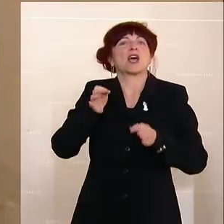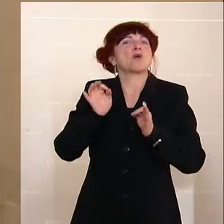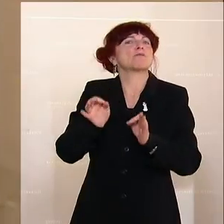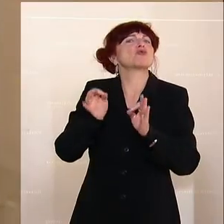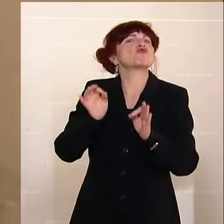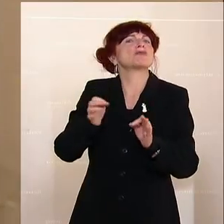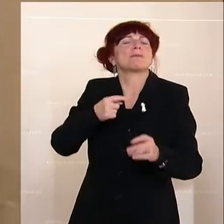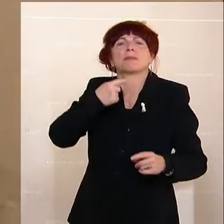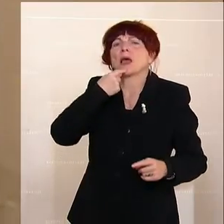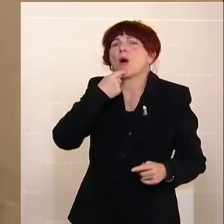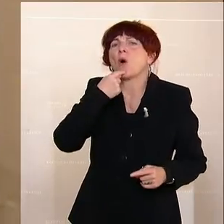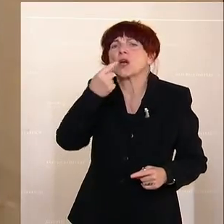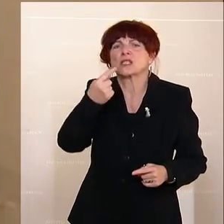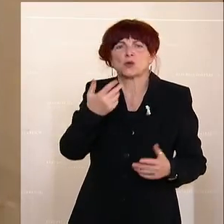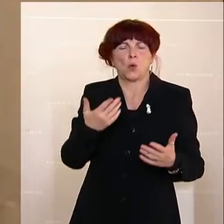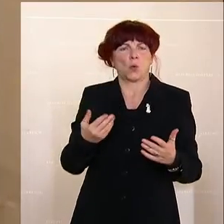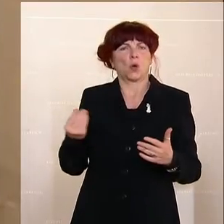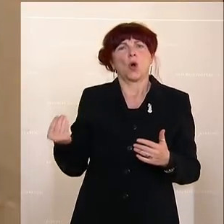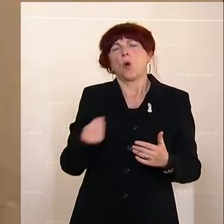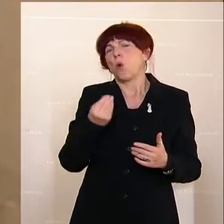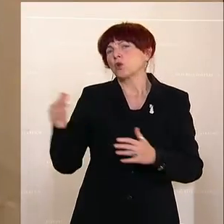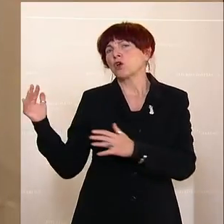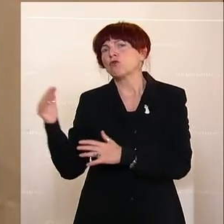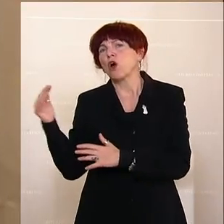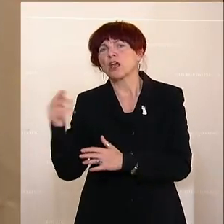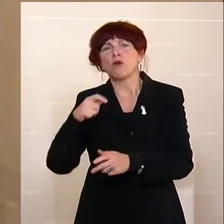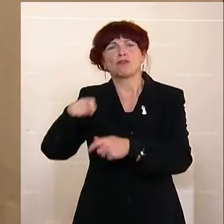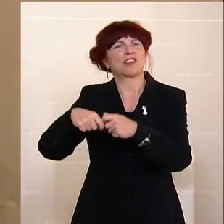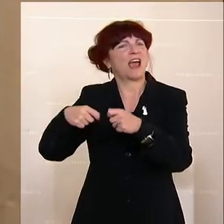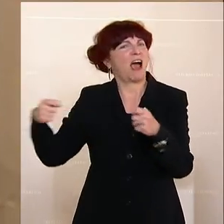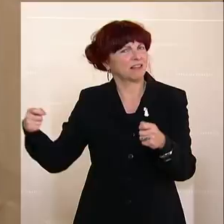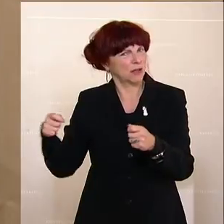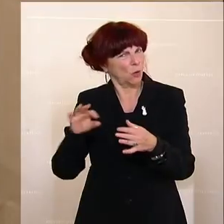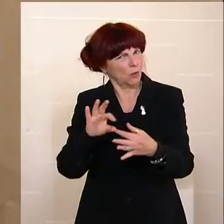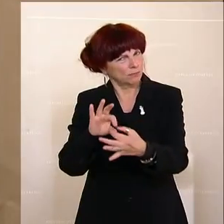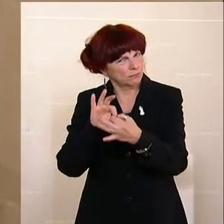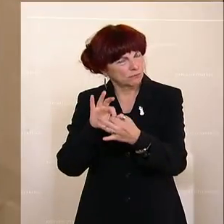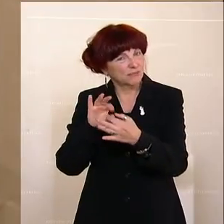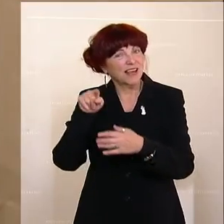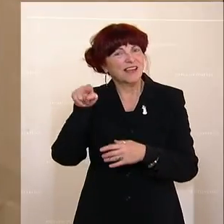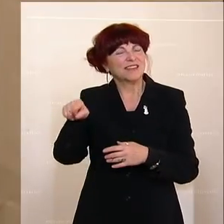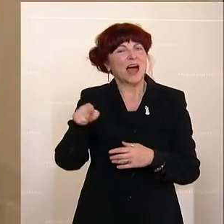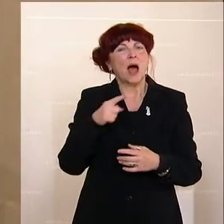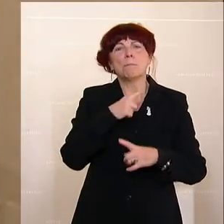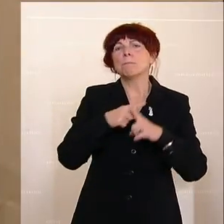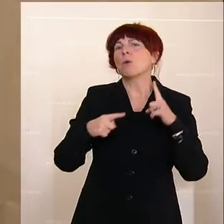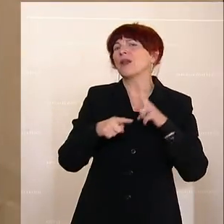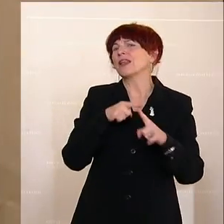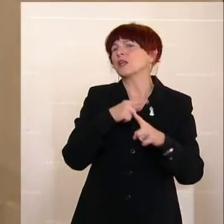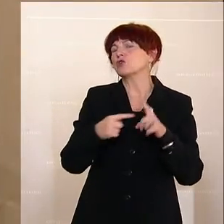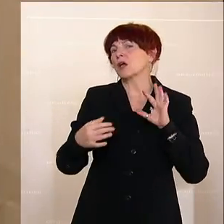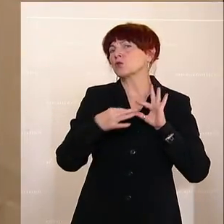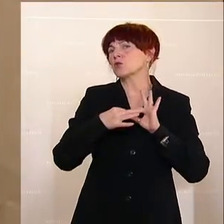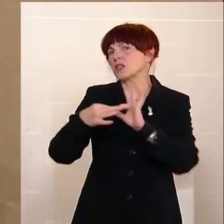zu einer bestimmten vorgeworfenen Handlung irgendein politischer Zusammenhang